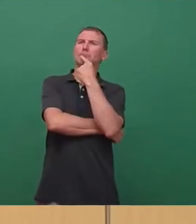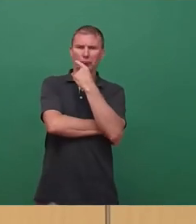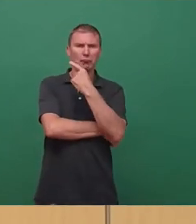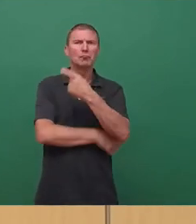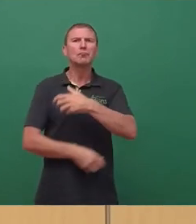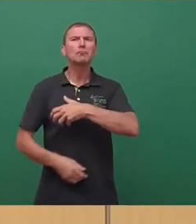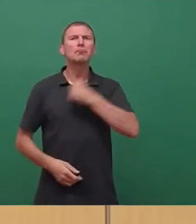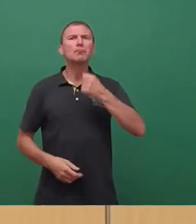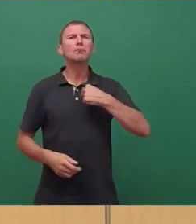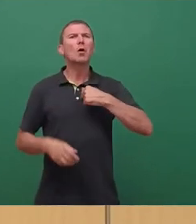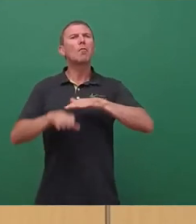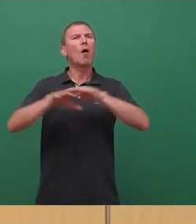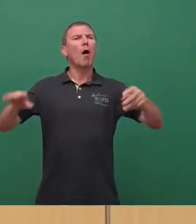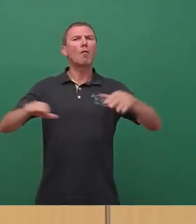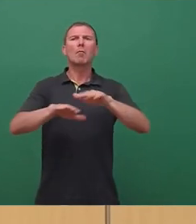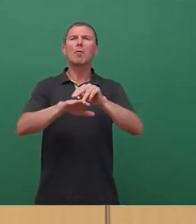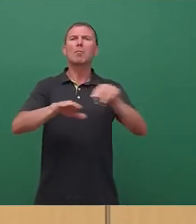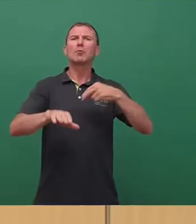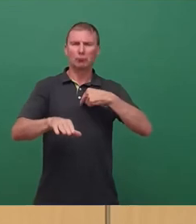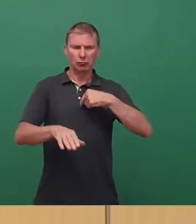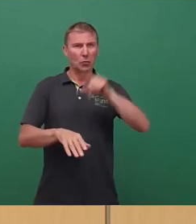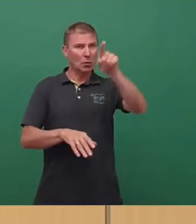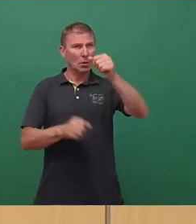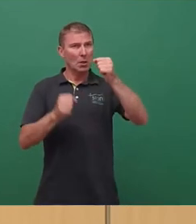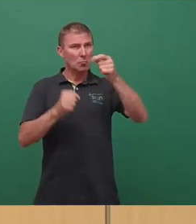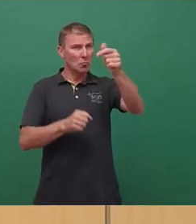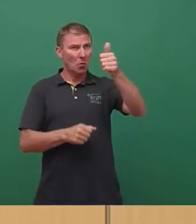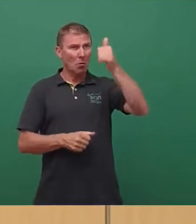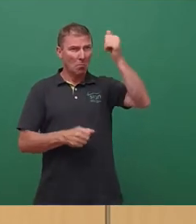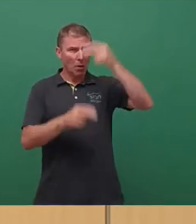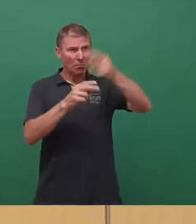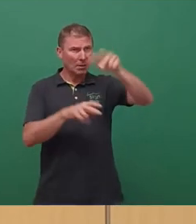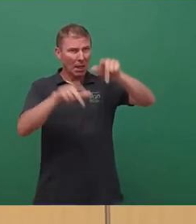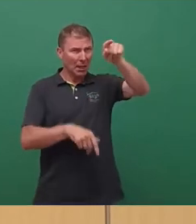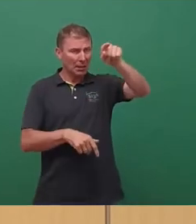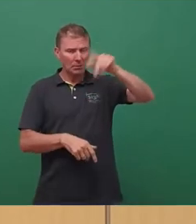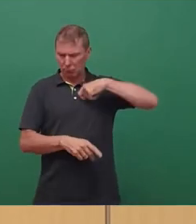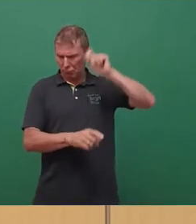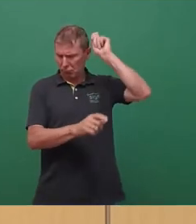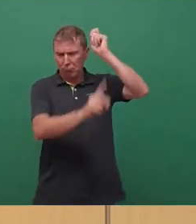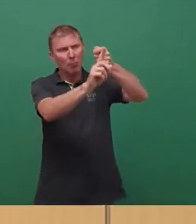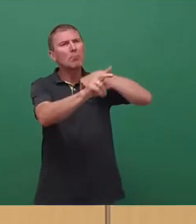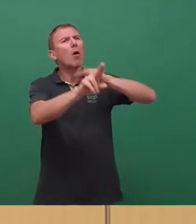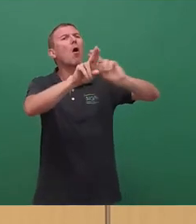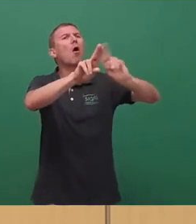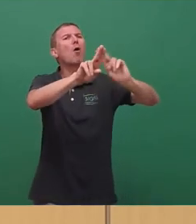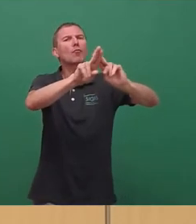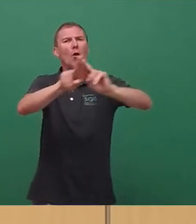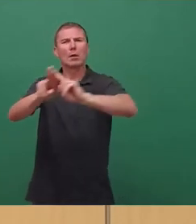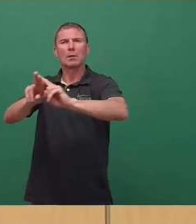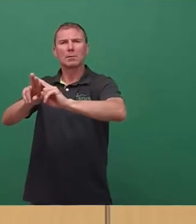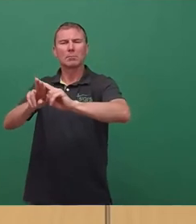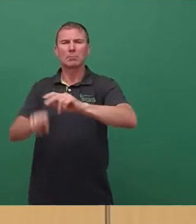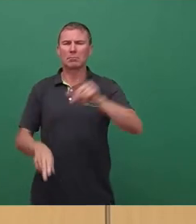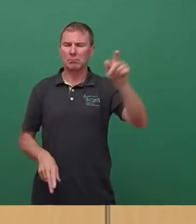offener Bühne den vermeintlich genialen Plan des Regenten zu korrigieren. Hierüber war der Regent